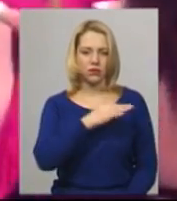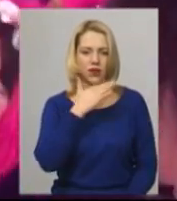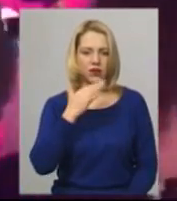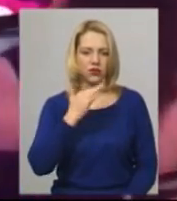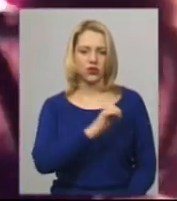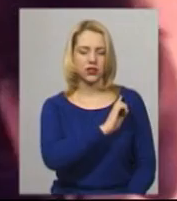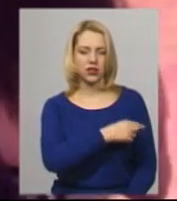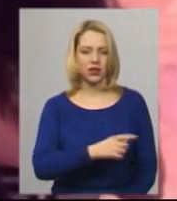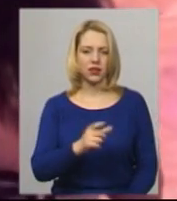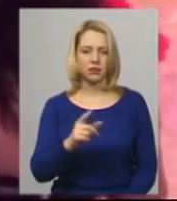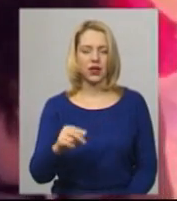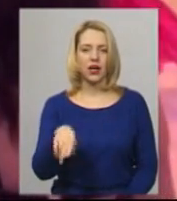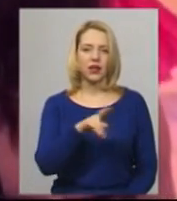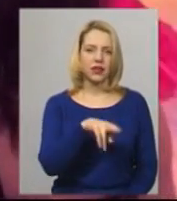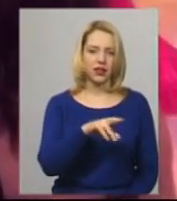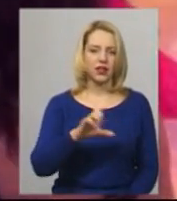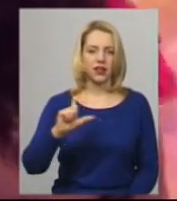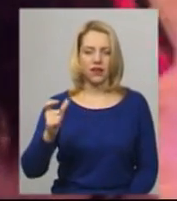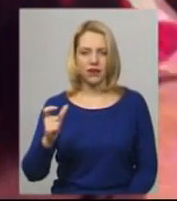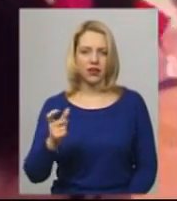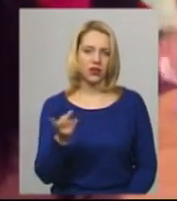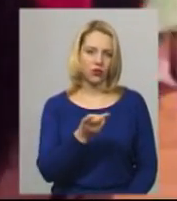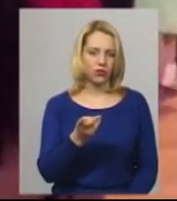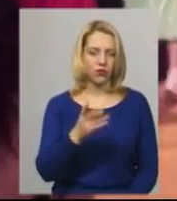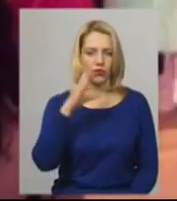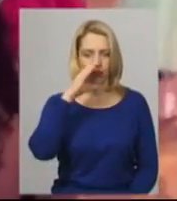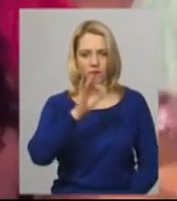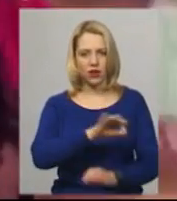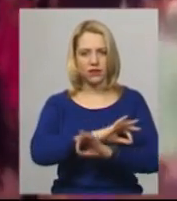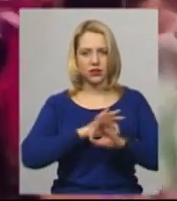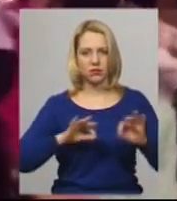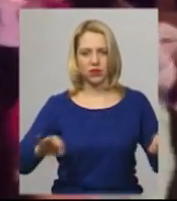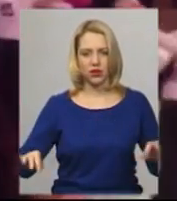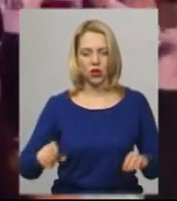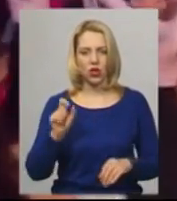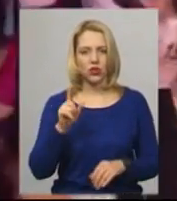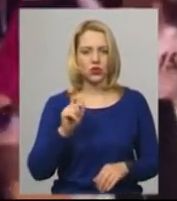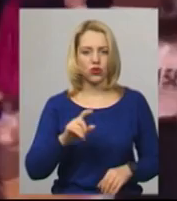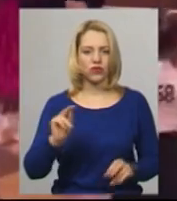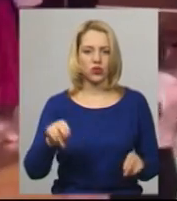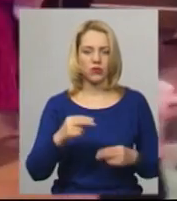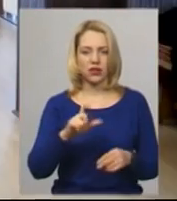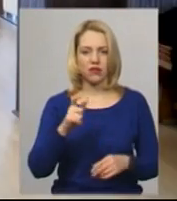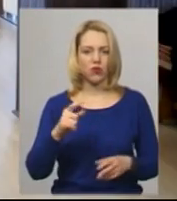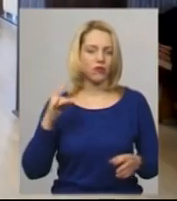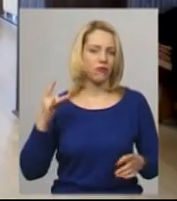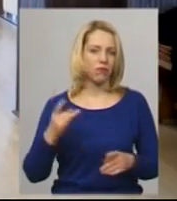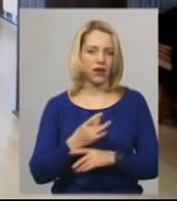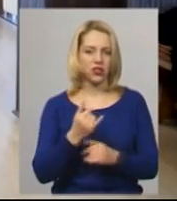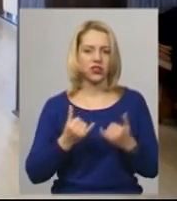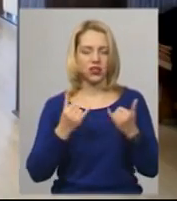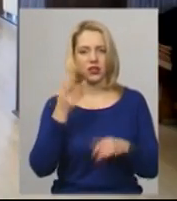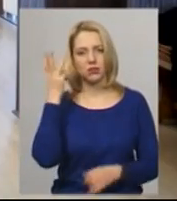З її слів, Даніїл і Авеліна впоралися завданням на відмінну. Золото чемпіонату Європи – перше в історії хмельницьких спортивно-бальних танців. Для